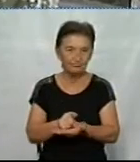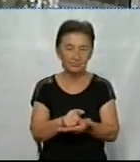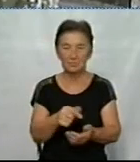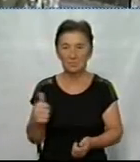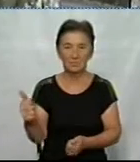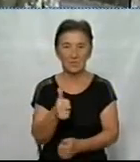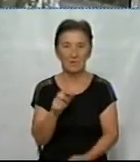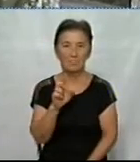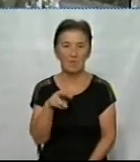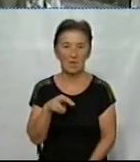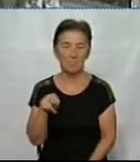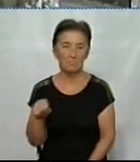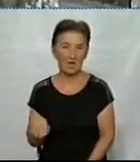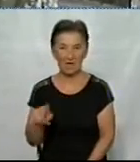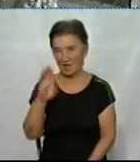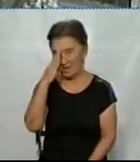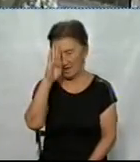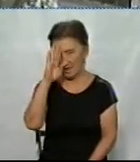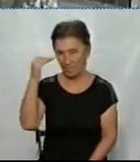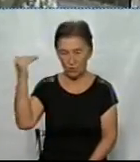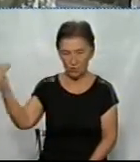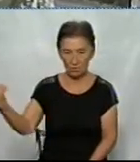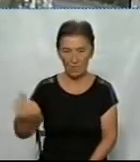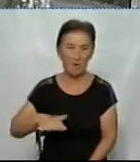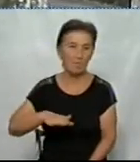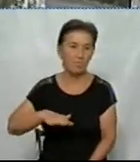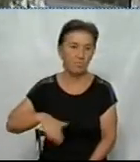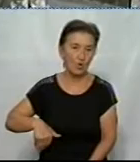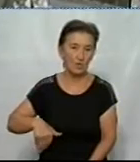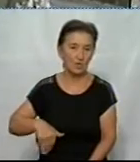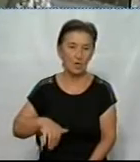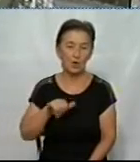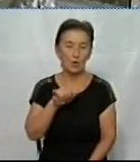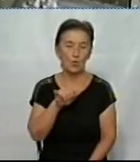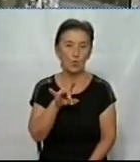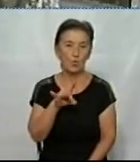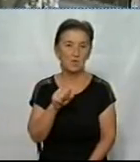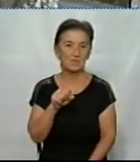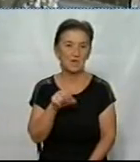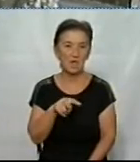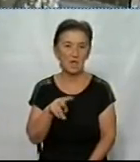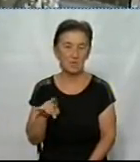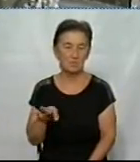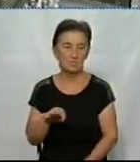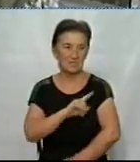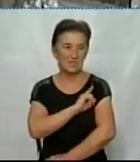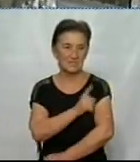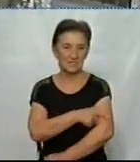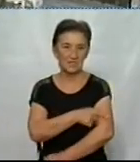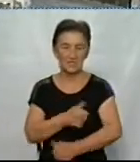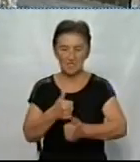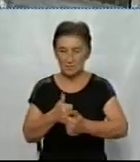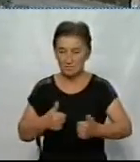їхала БМП противника, потім Уралий з, скажімо так, живою силою противника.